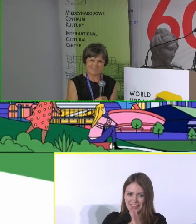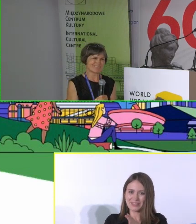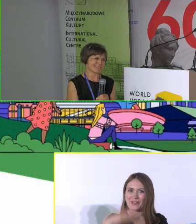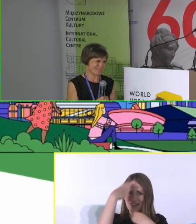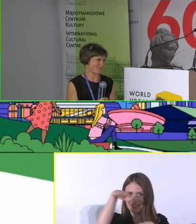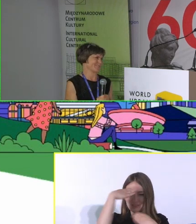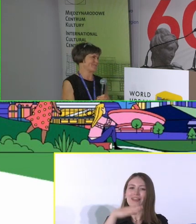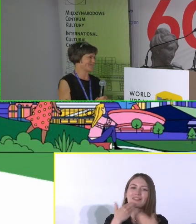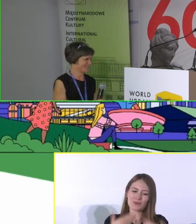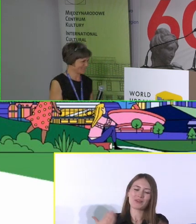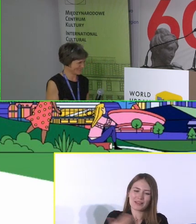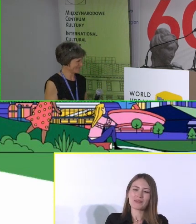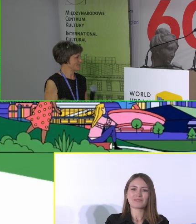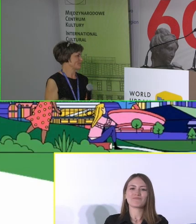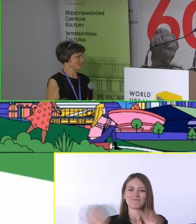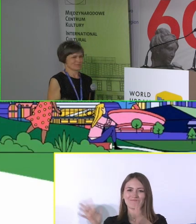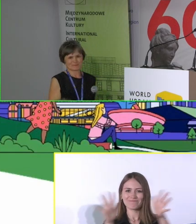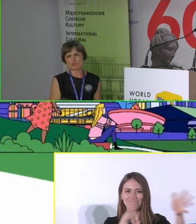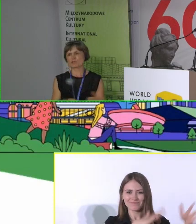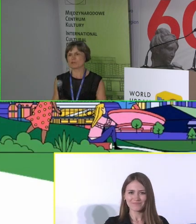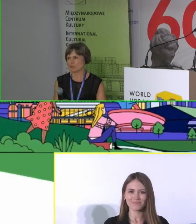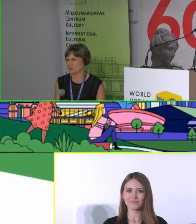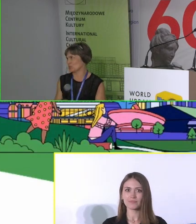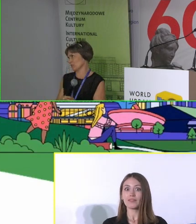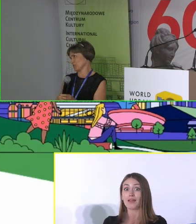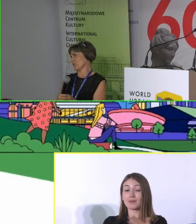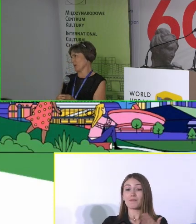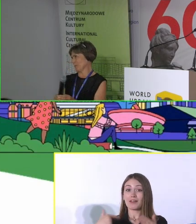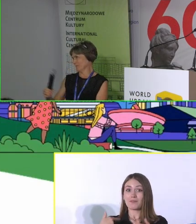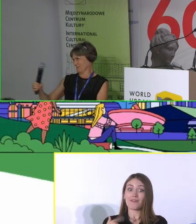zapraszam. No i przepraszam, że się tak wcięłam.